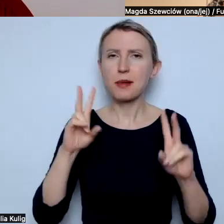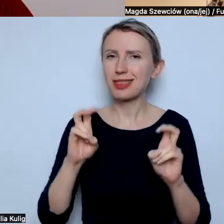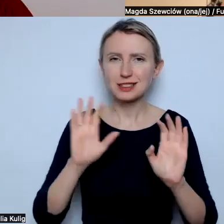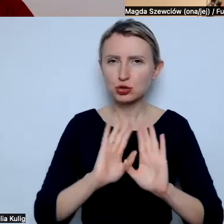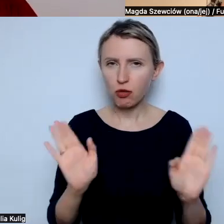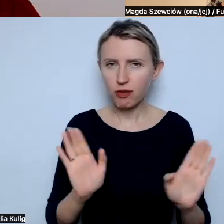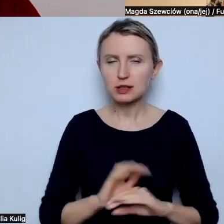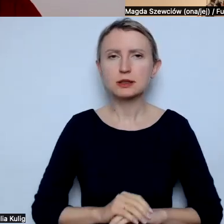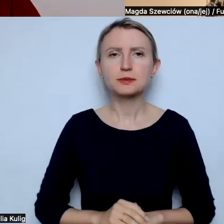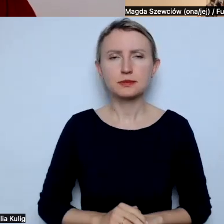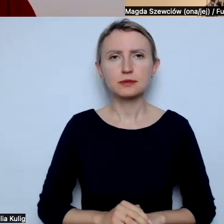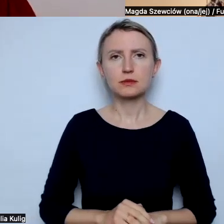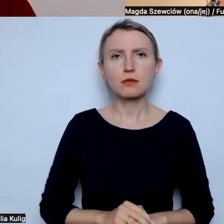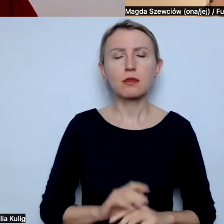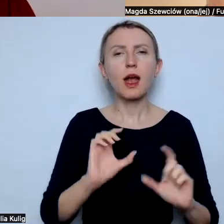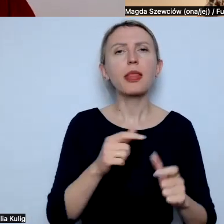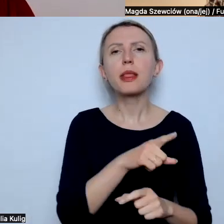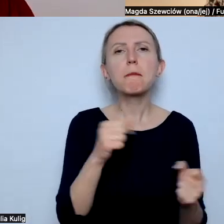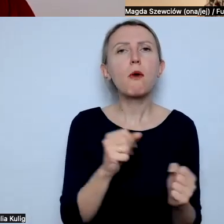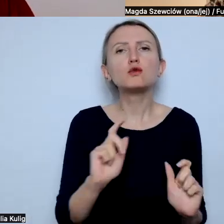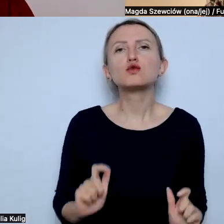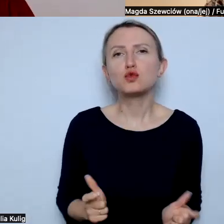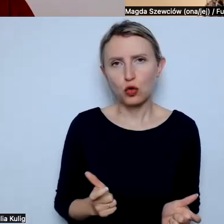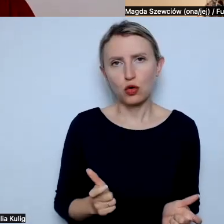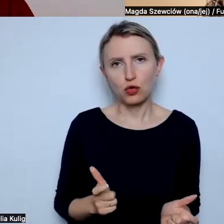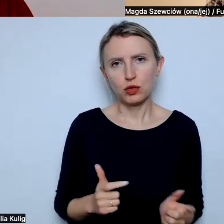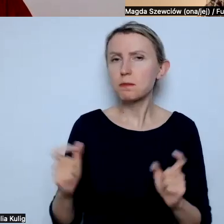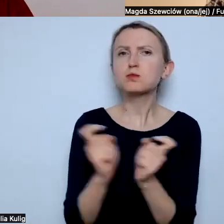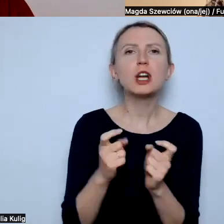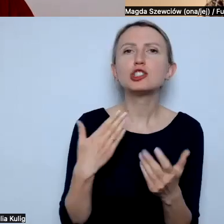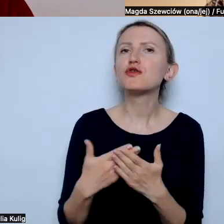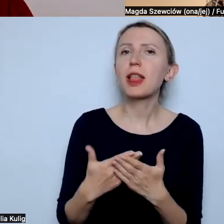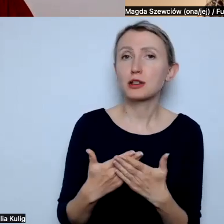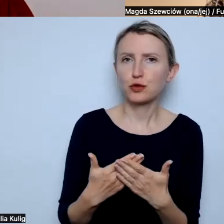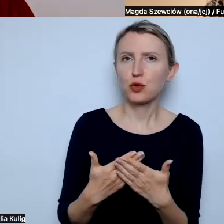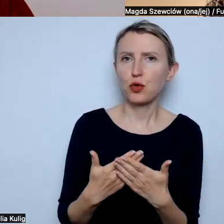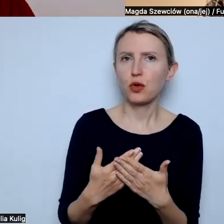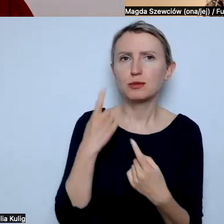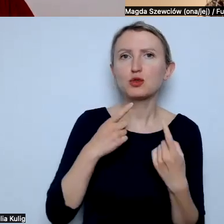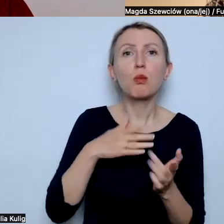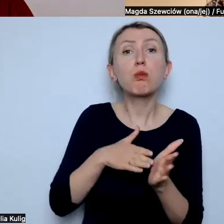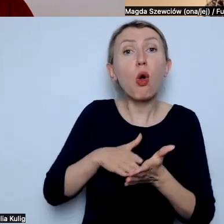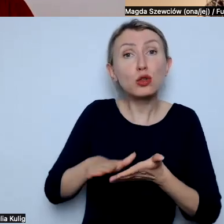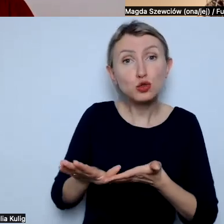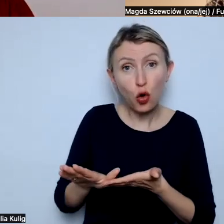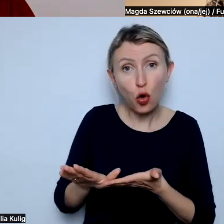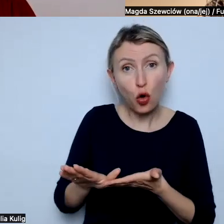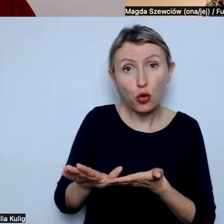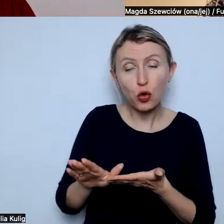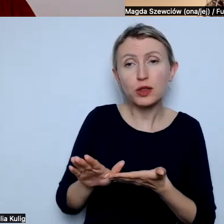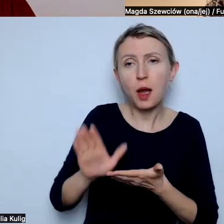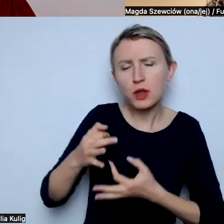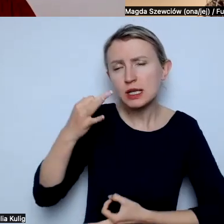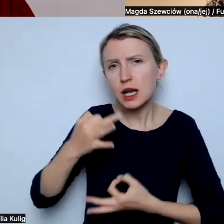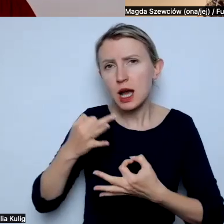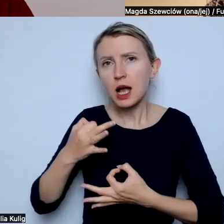dyskomfortu, ale czego się boisz? Dlaczego jesteś przeciwny? I myślę, że to powinien być punkt wyjścia, bo wtedy te wątpliwości albo